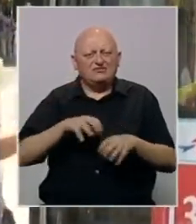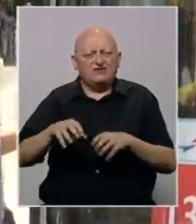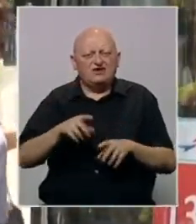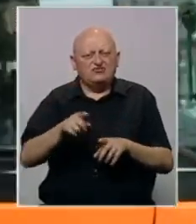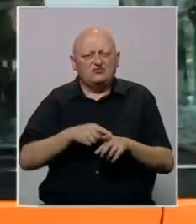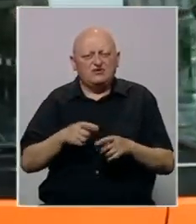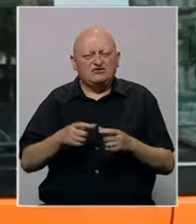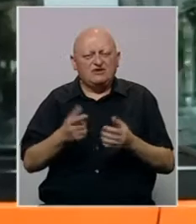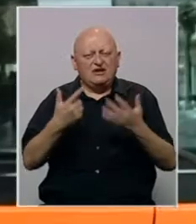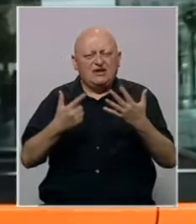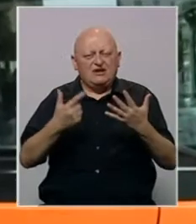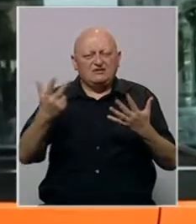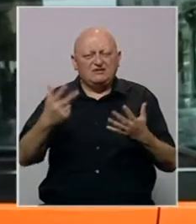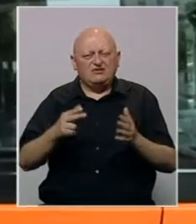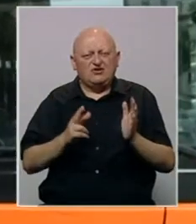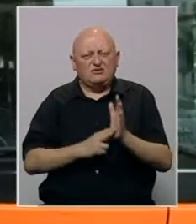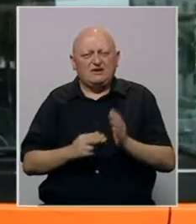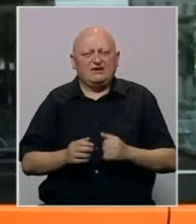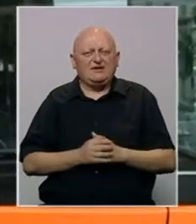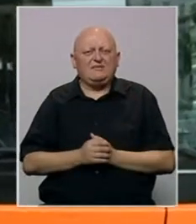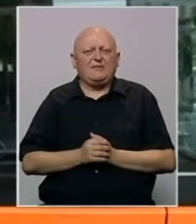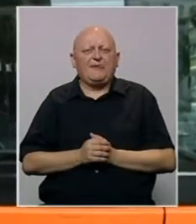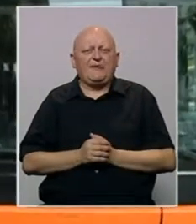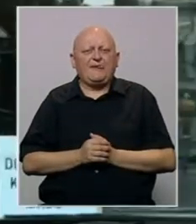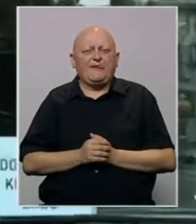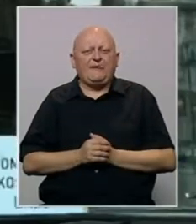jedinstvenu radničku mjesečnu 78 marak.